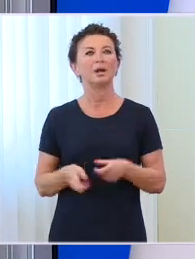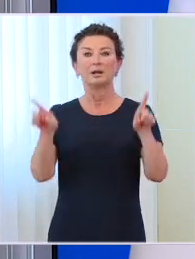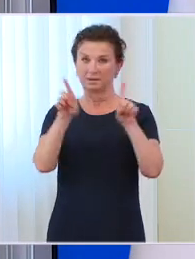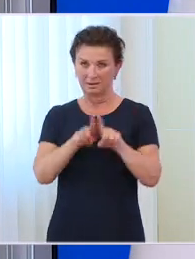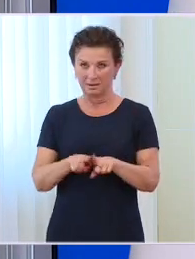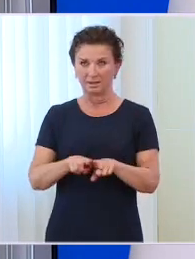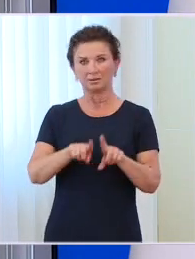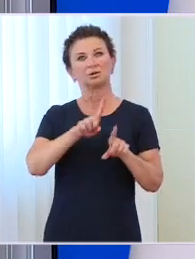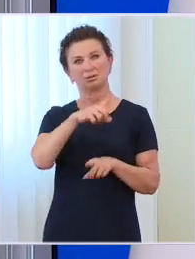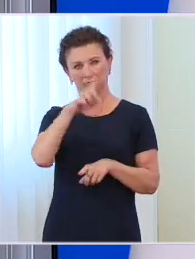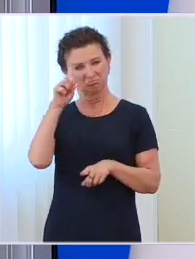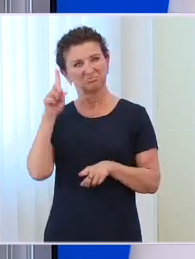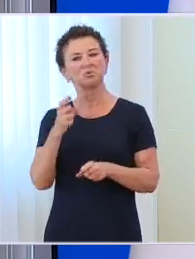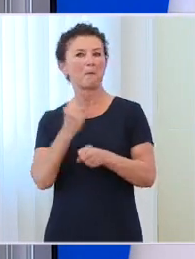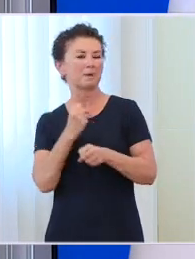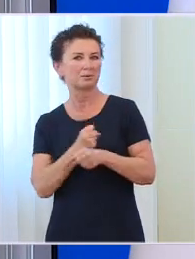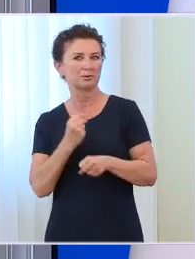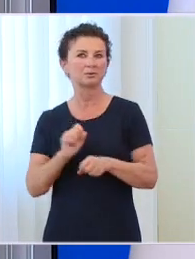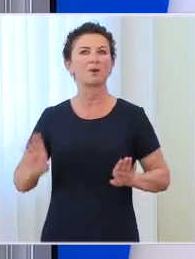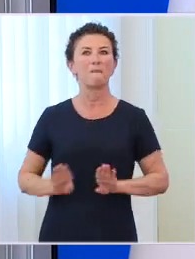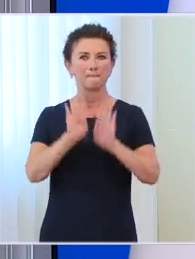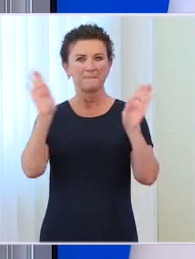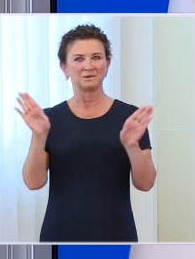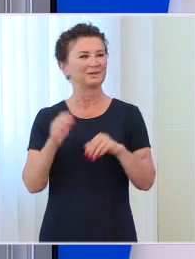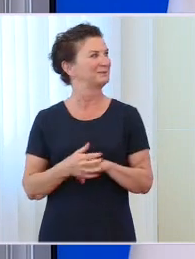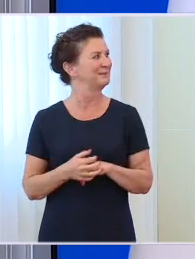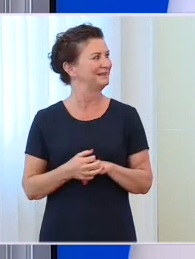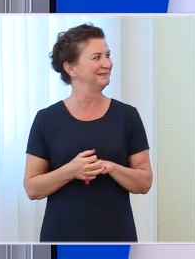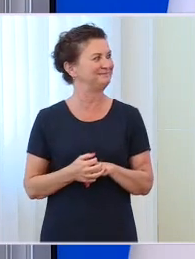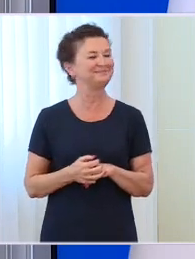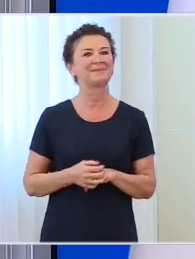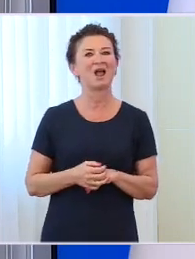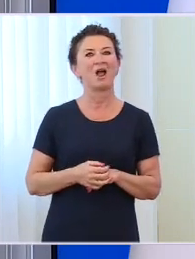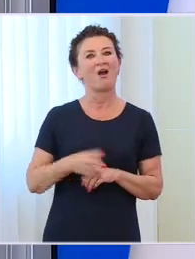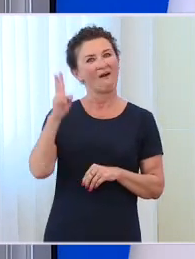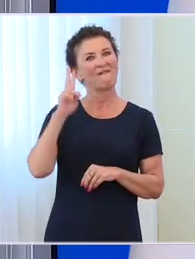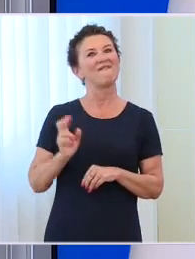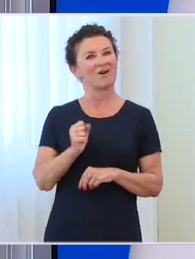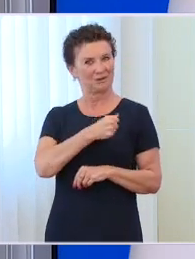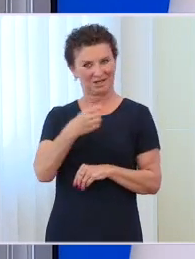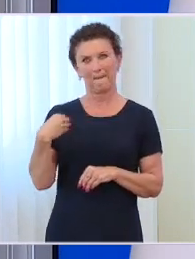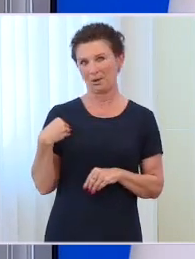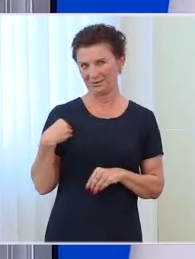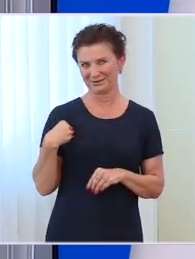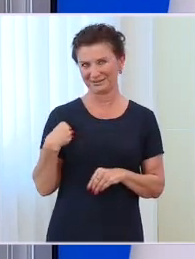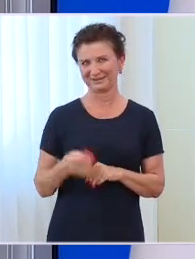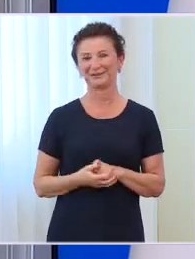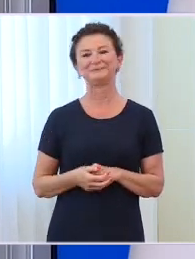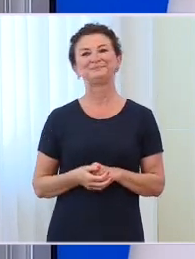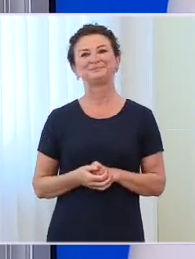Narodowej, którzy także byli bardzo mocno, Muzeum Wojska Polskiego i Ministerstwa Obrony Narodowej, przepraszam,